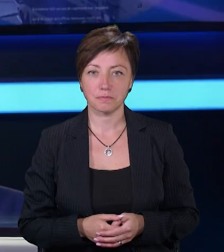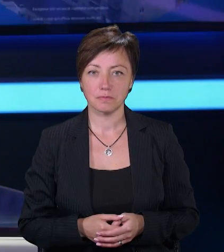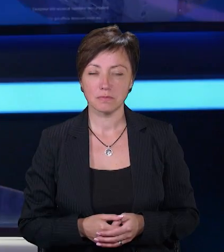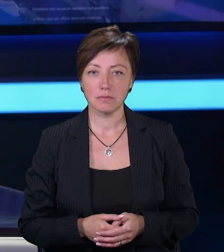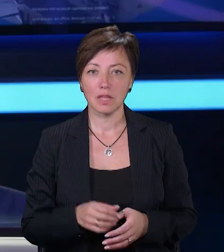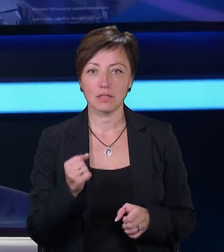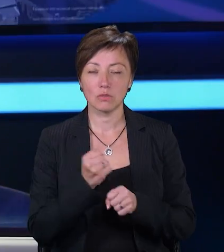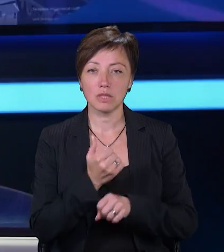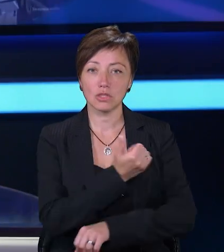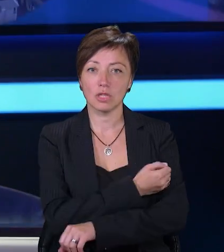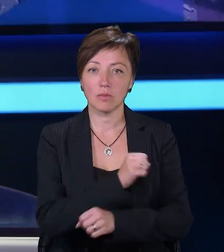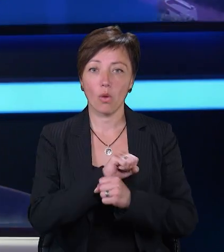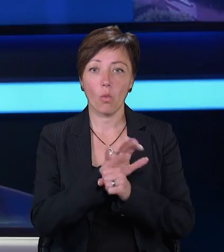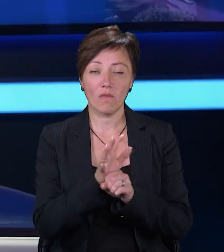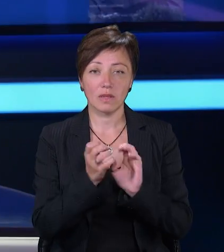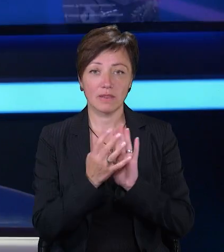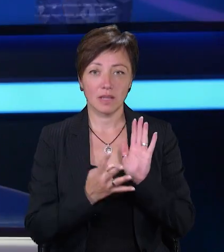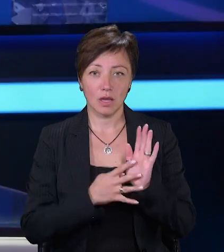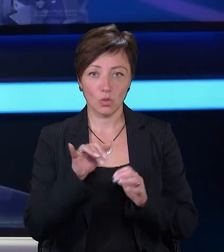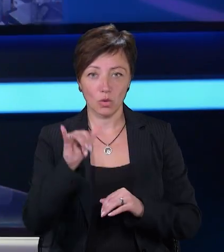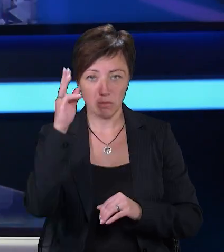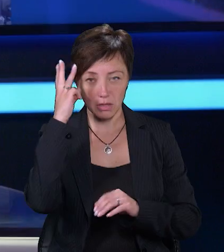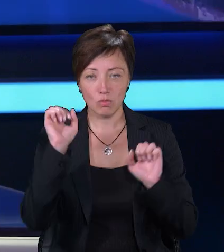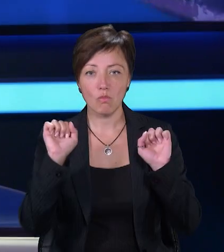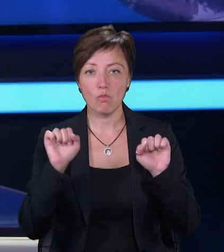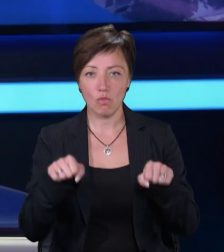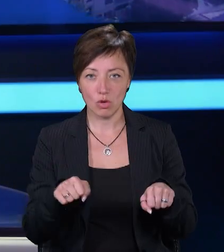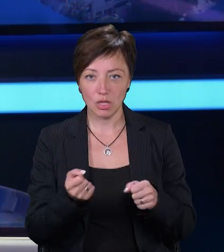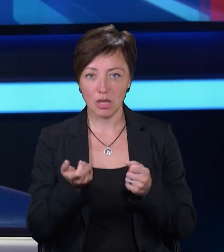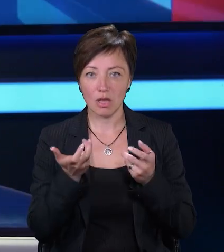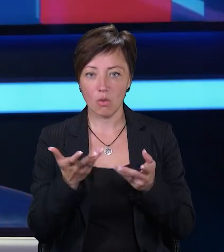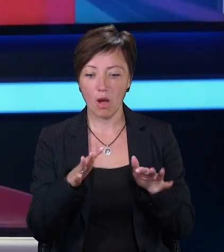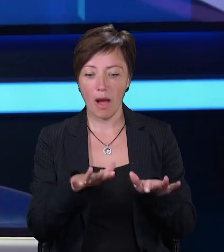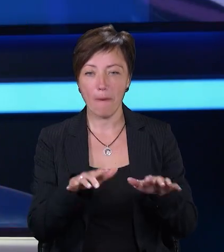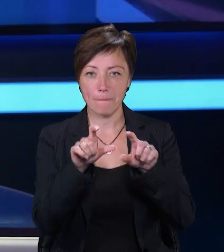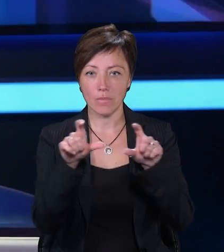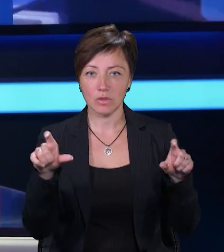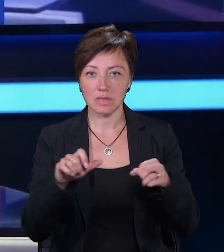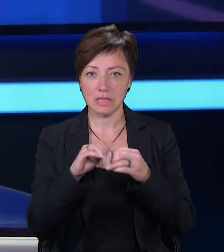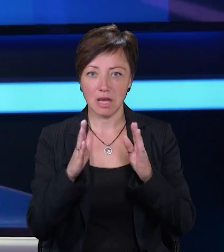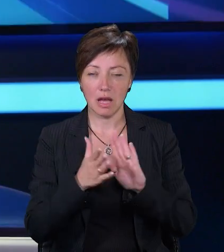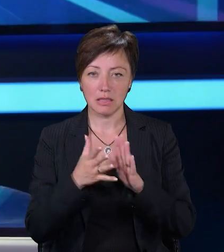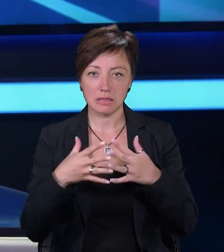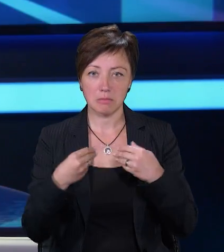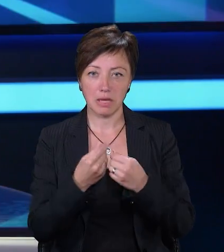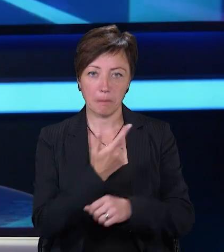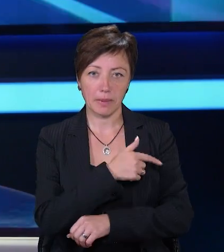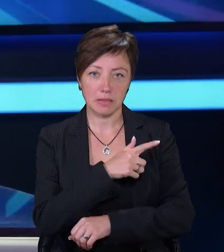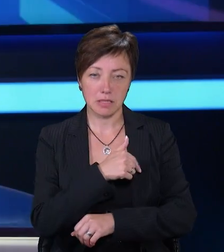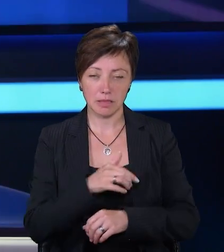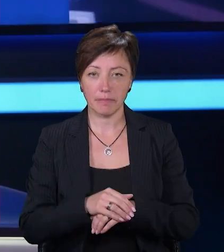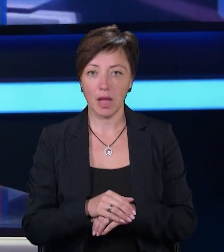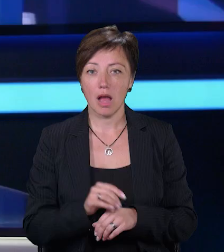Зробити щеплення від COVID-19 у Хмельницькому можна у кількох амбулаторіях загальної практики сімейної медицини.